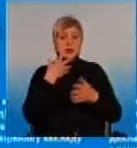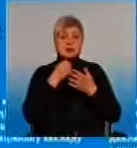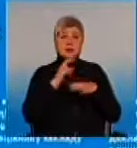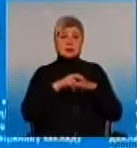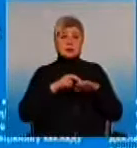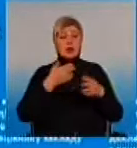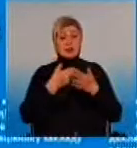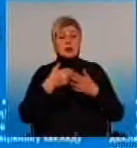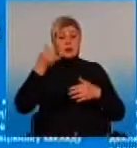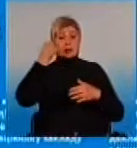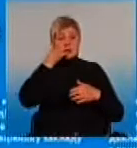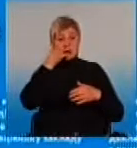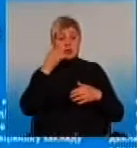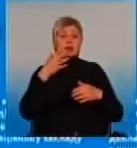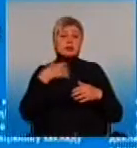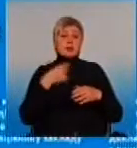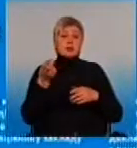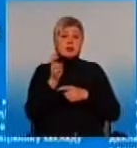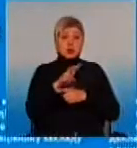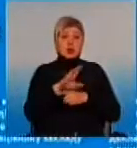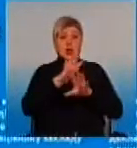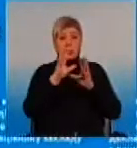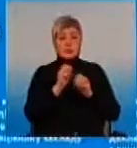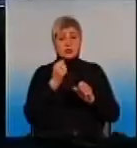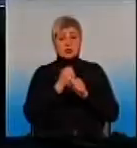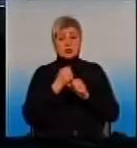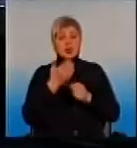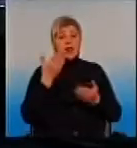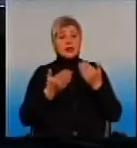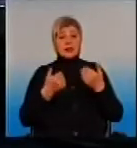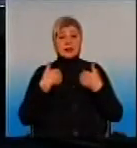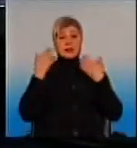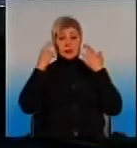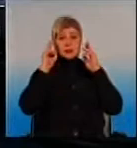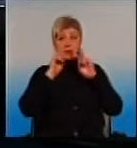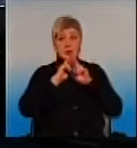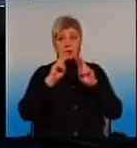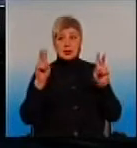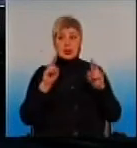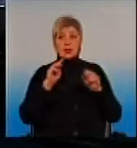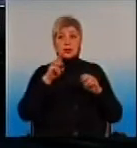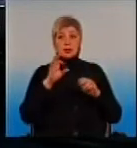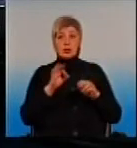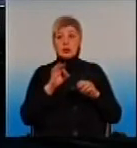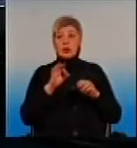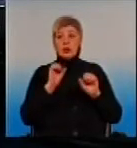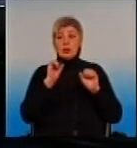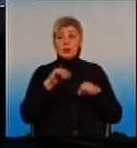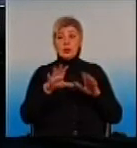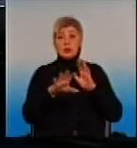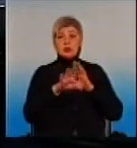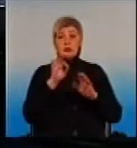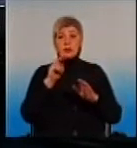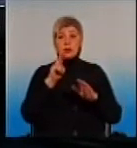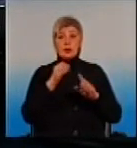сделали, как он вам сказал, или вы прочитали информацию. Если вы не знаете, действительно, то заклад можно выбрать по вот такой вот наклеечке.